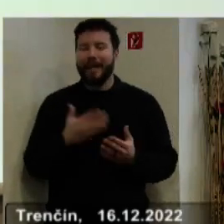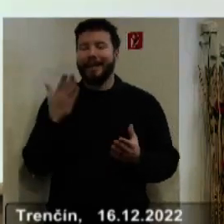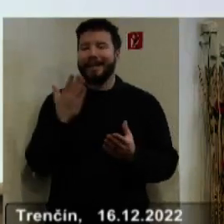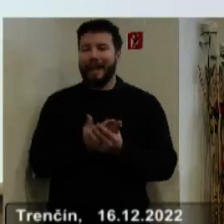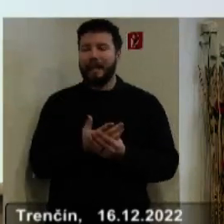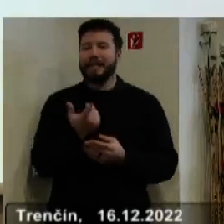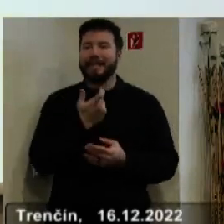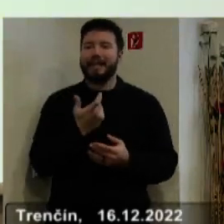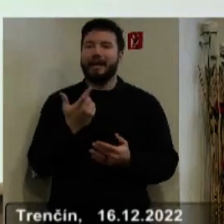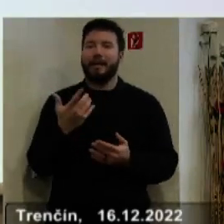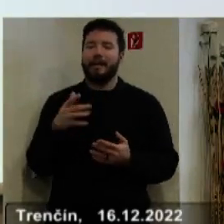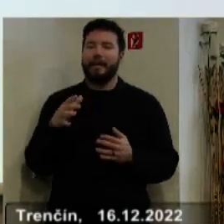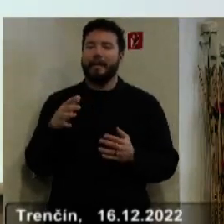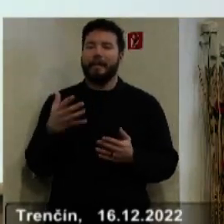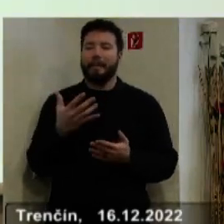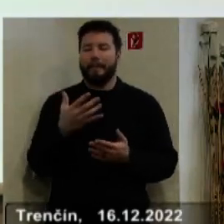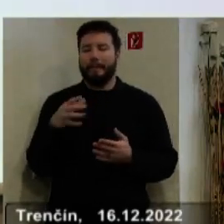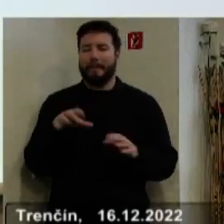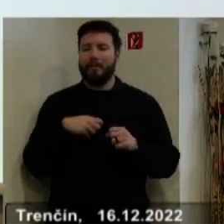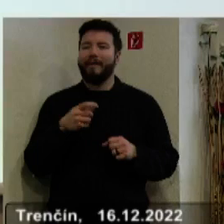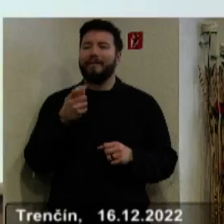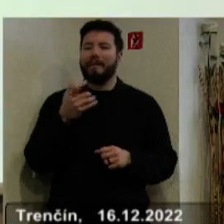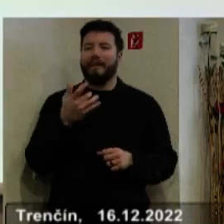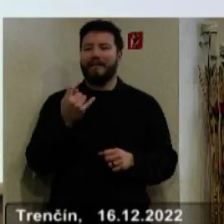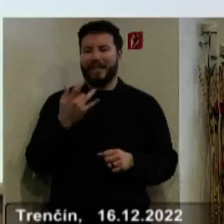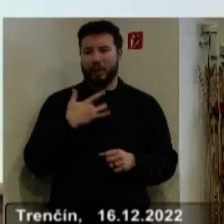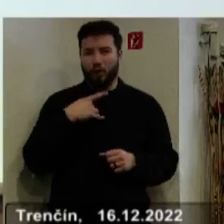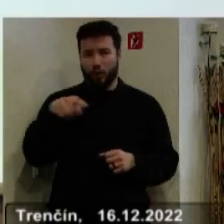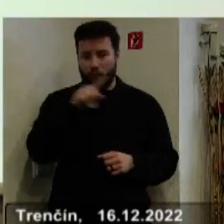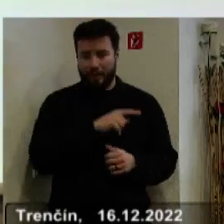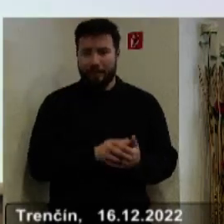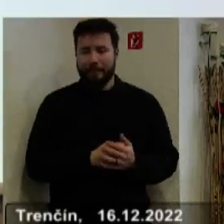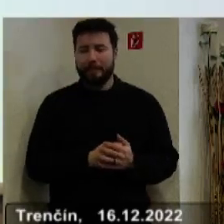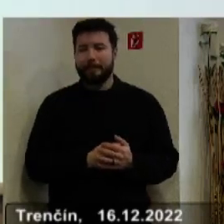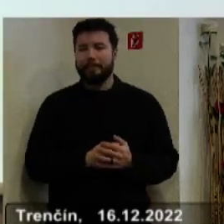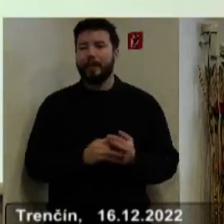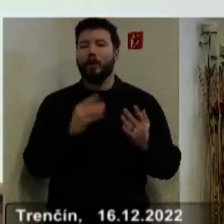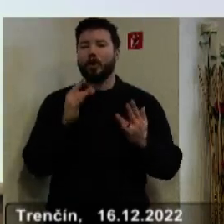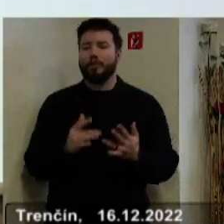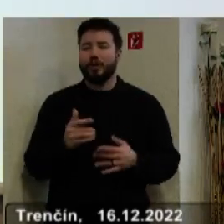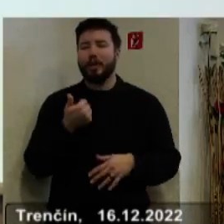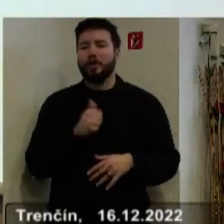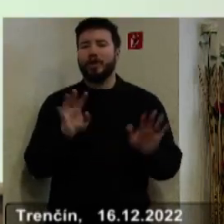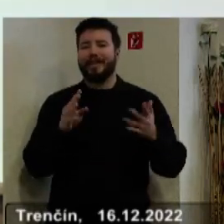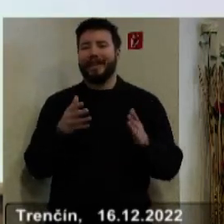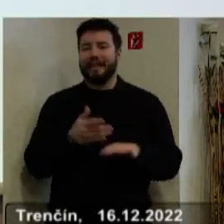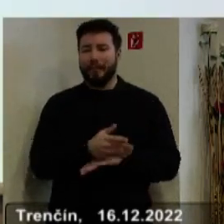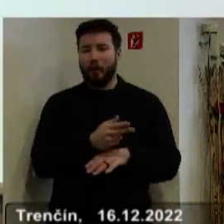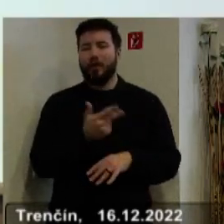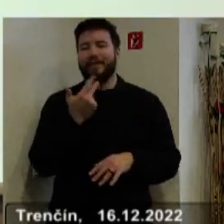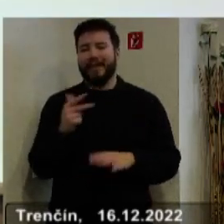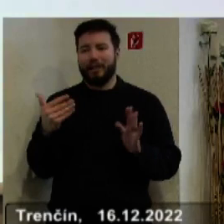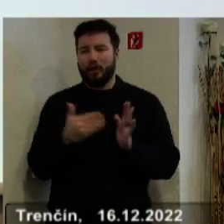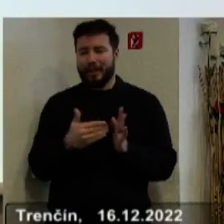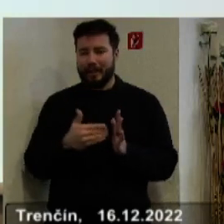z príjmov fyzických osôb. Ten je rozpočtovaný na úrovni 119 miliónov 300 tisíc.